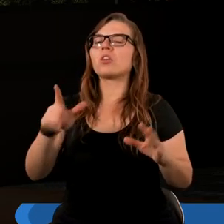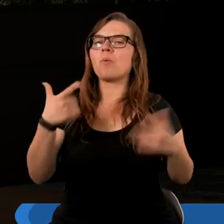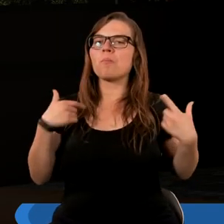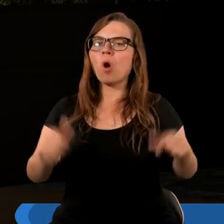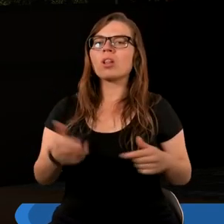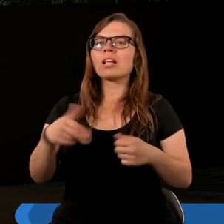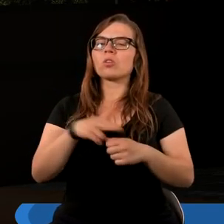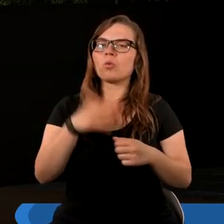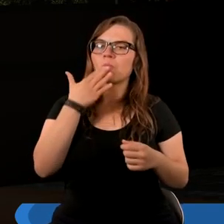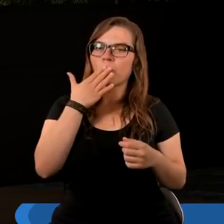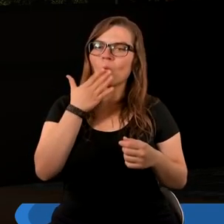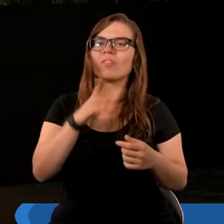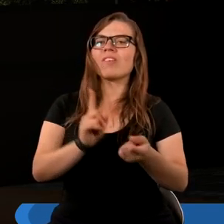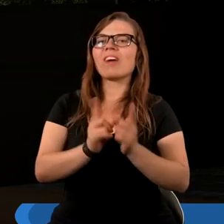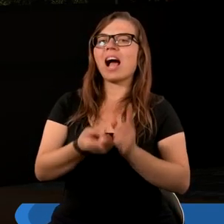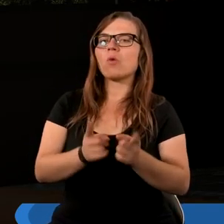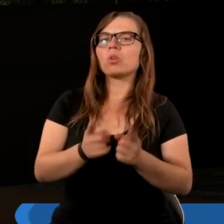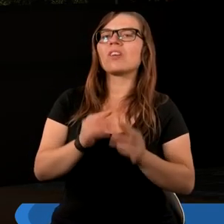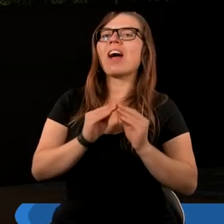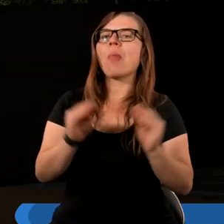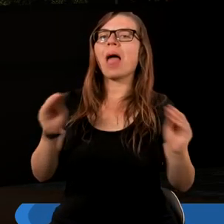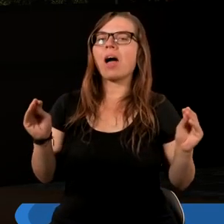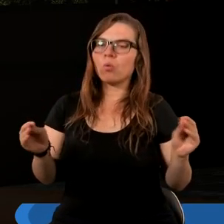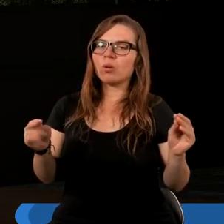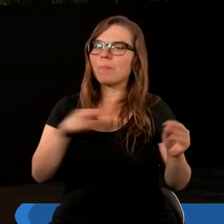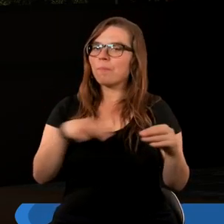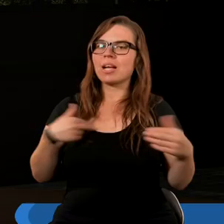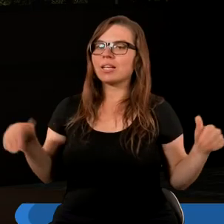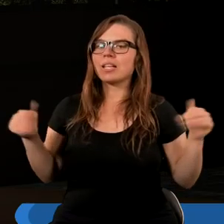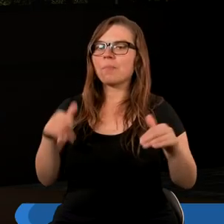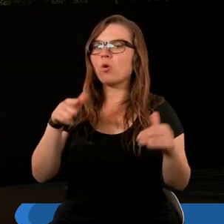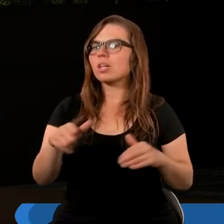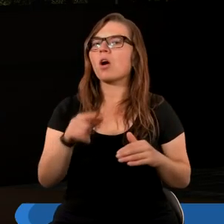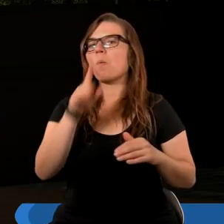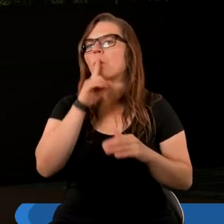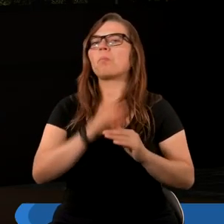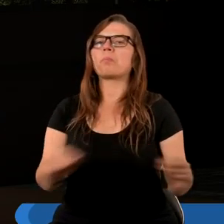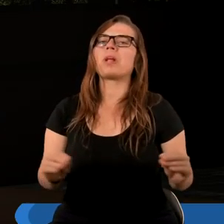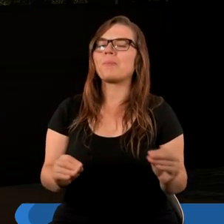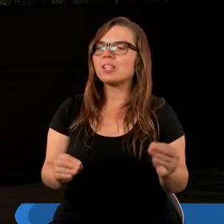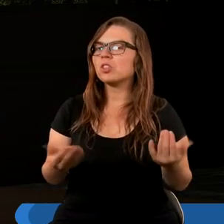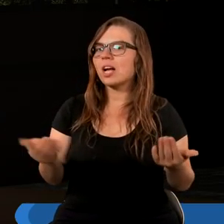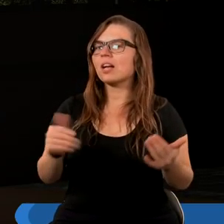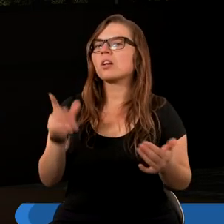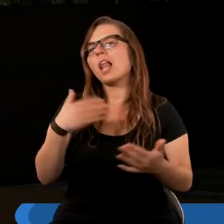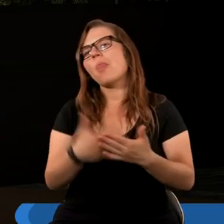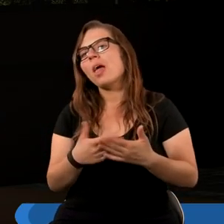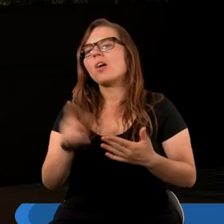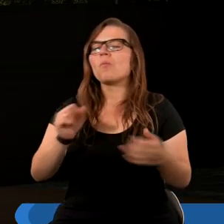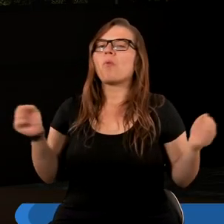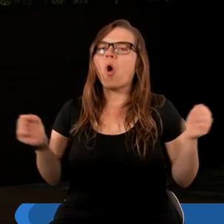potęga, która głosi fałszywe nauki i my nie możemy tego przemilczyć tylko dlatego, że właśnie